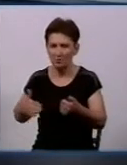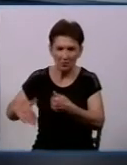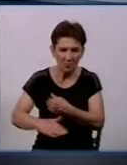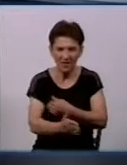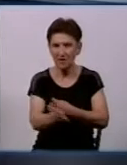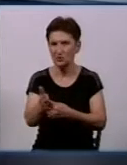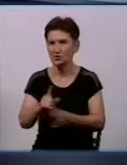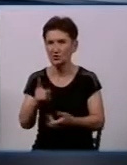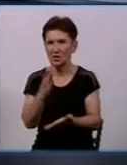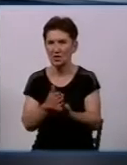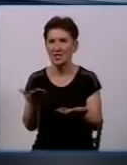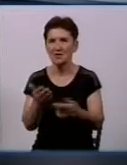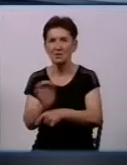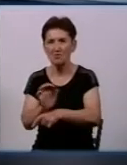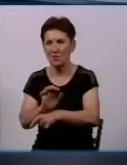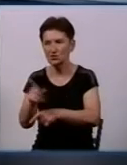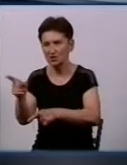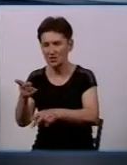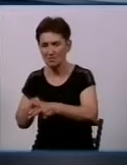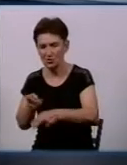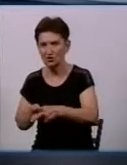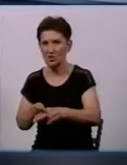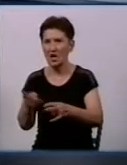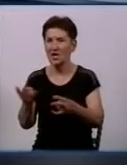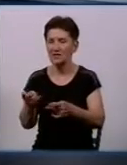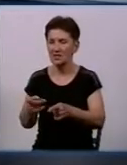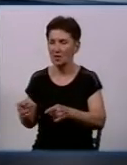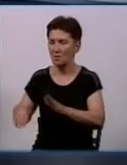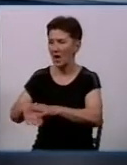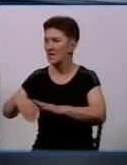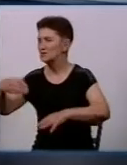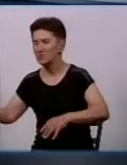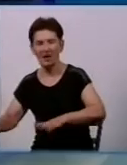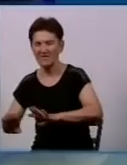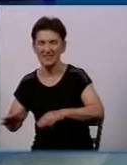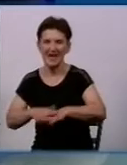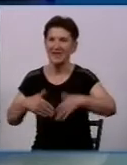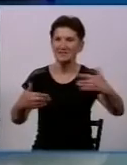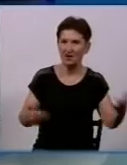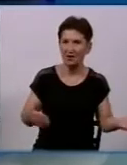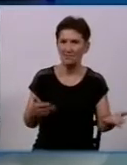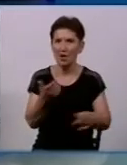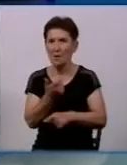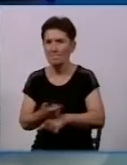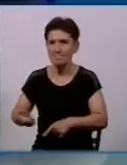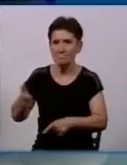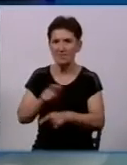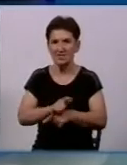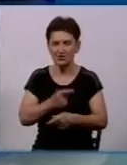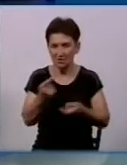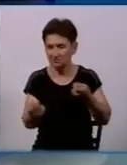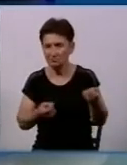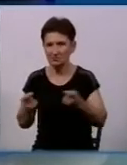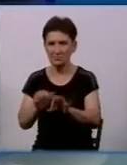що стоїть якась машина там на дорозі, і треба їхати не з того боку, а з іншого. Тобто, хотілося б більш такої інформації